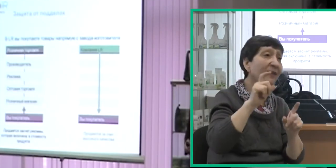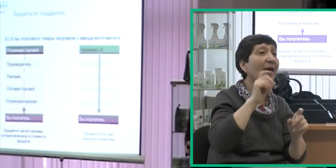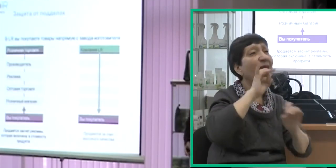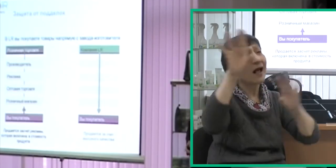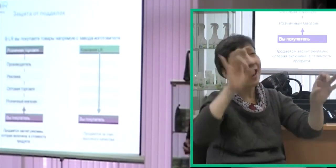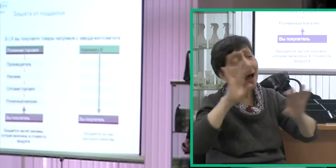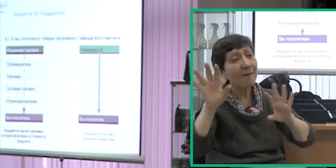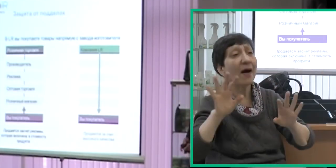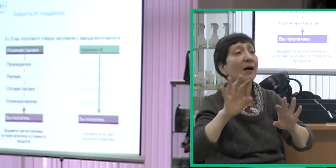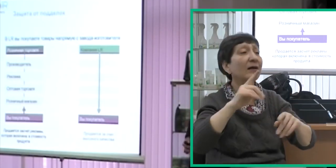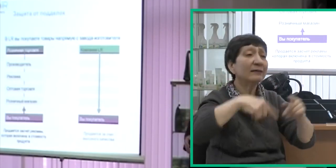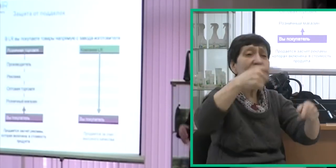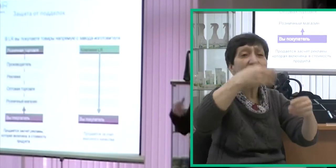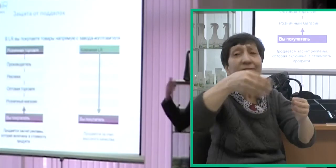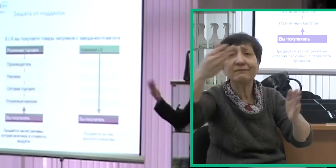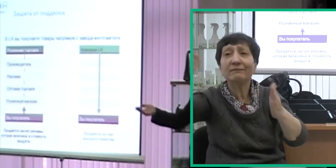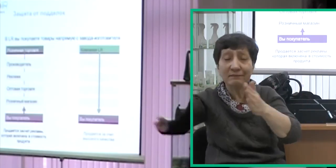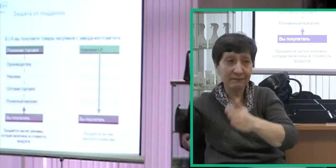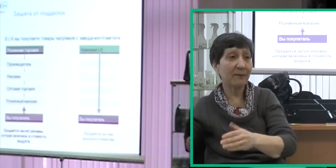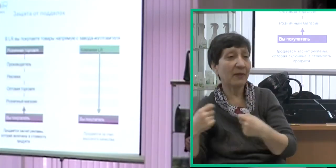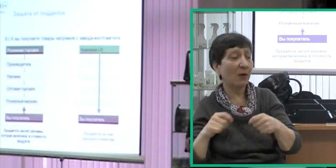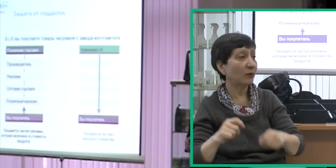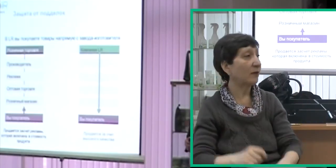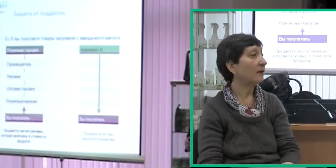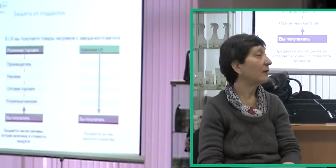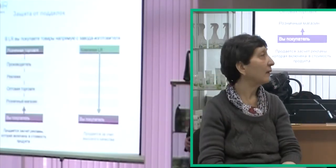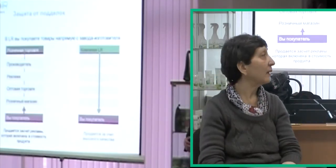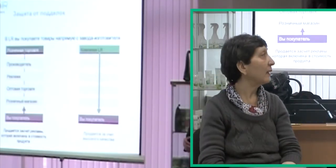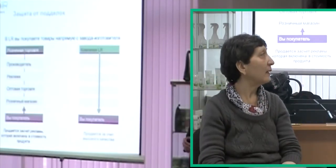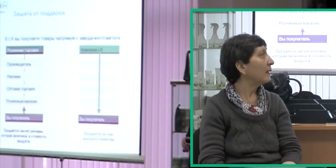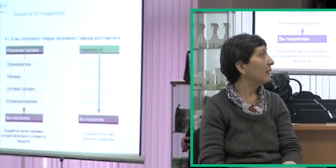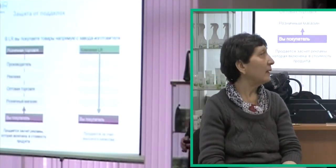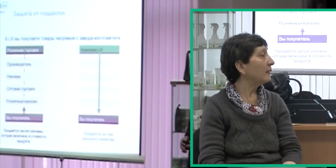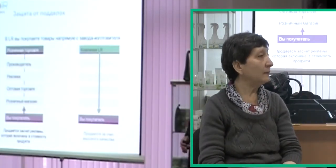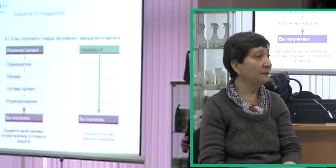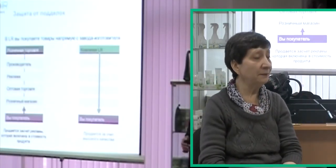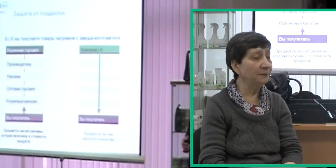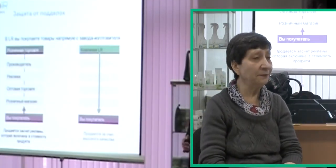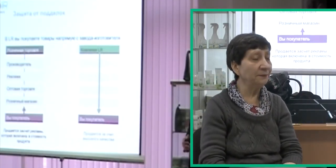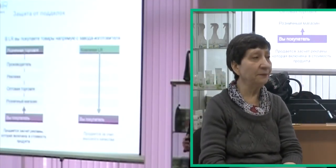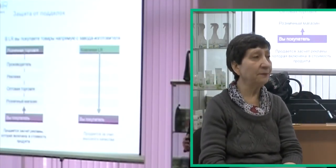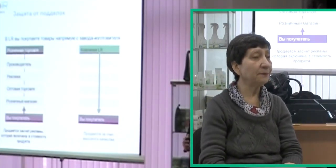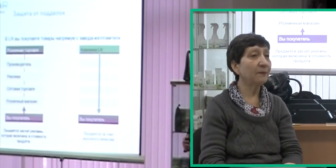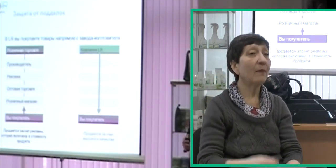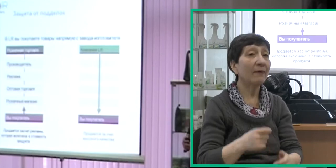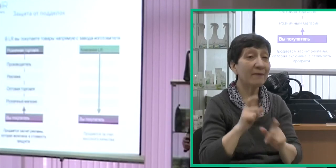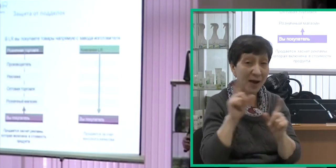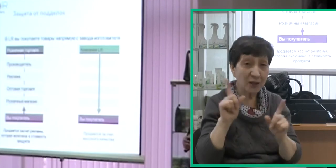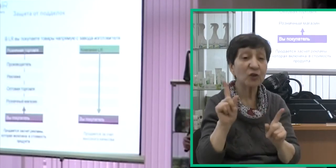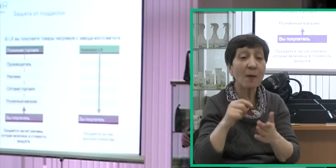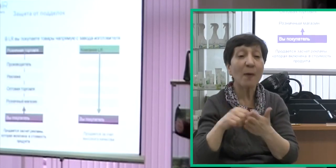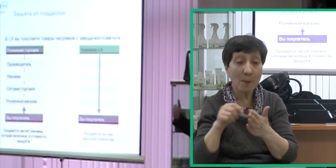розничный магазин. И только в розничном магазине вы, как покупатель, добираетесь до этого